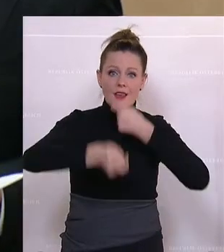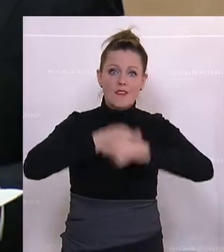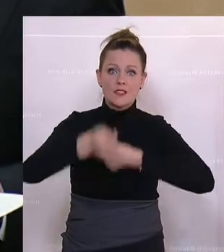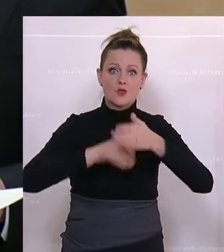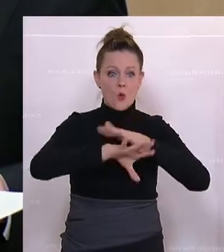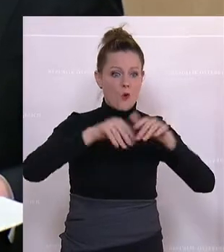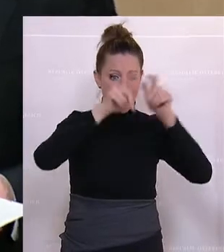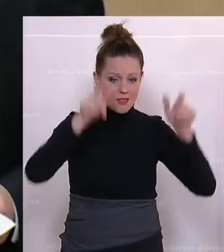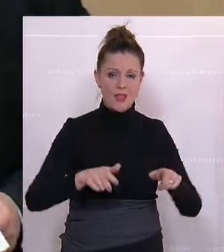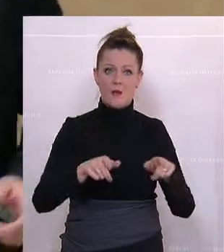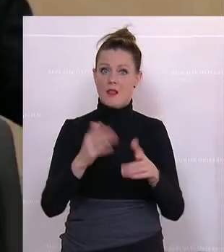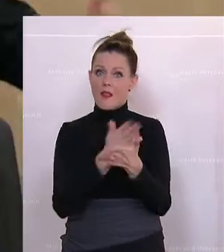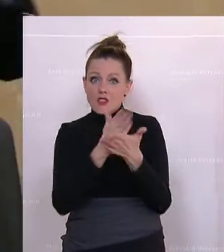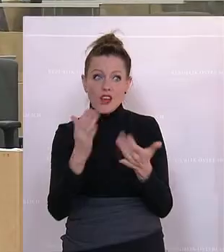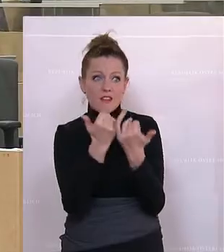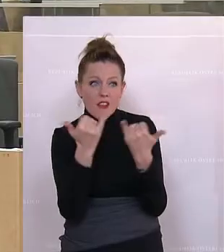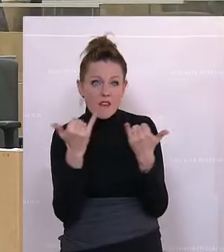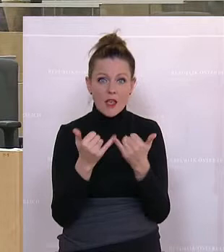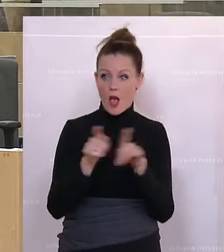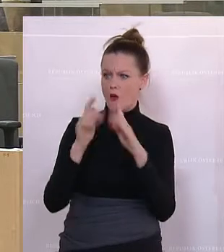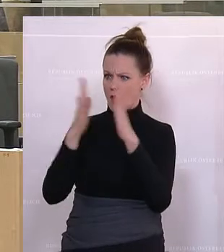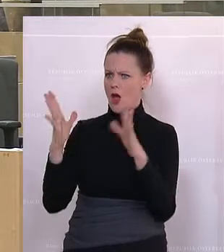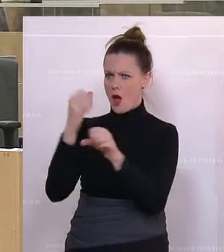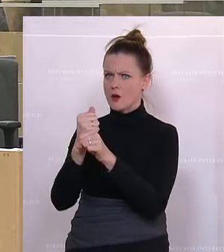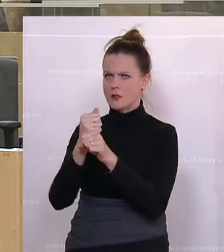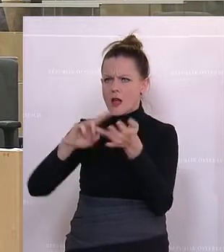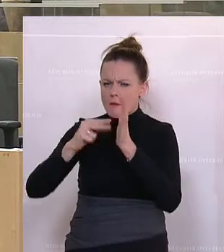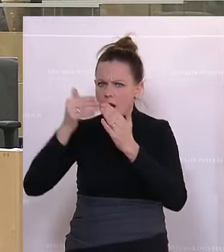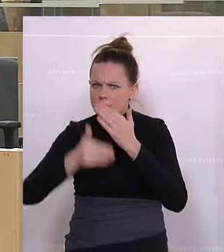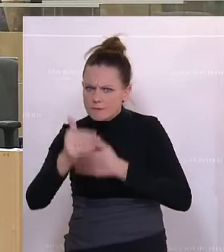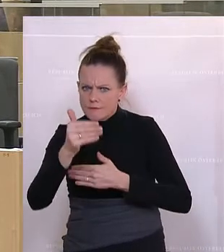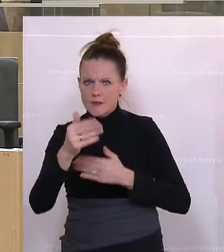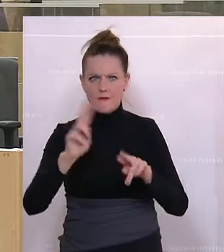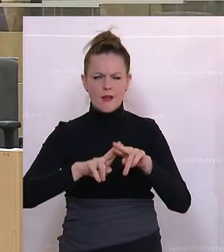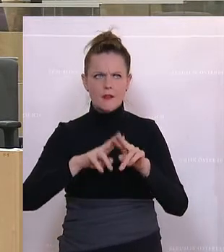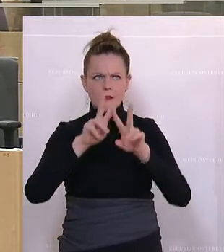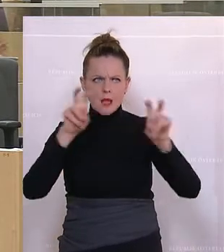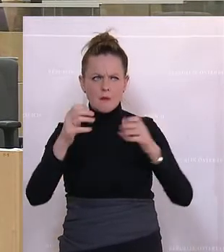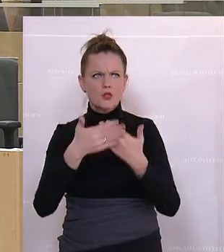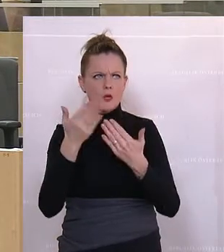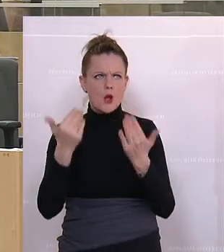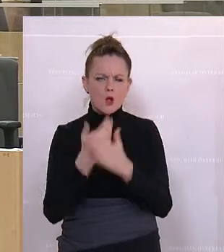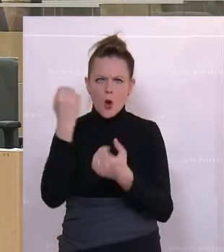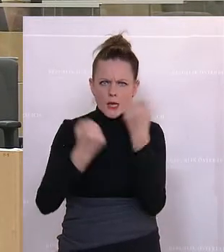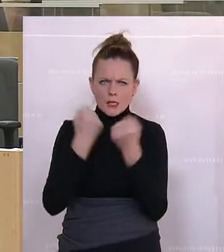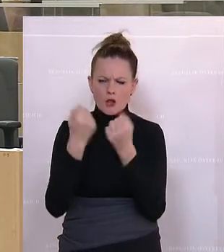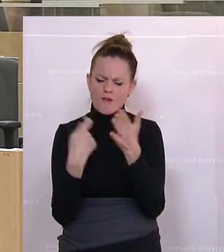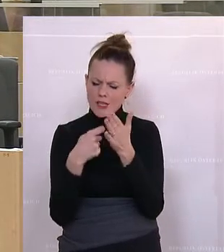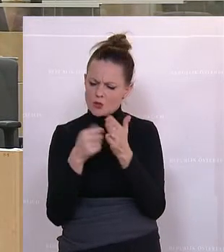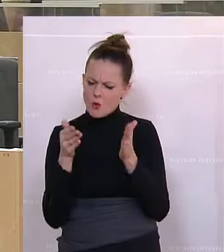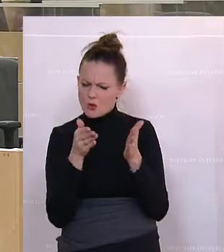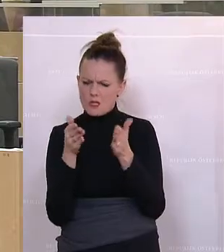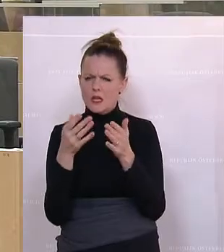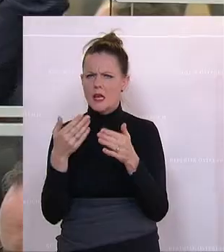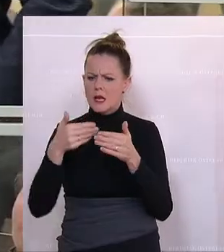Unternehmen, für diese Entscheidungen, selbst für die Haushalte. Wenn sich die Frage stellt, sich ein neues Auto anzuschaffen, dann ist doch